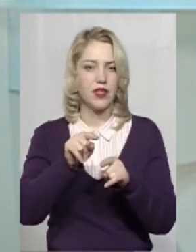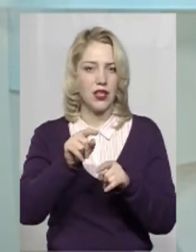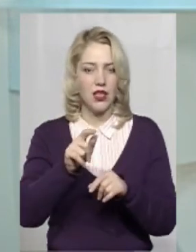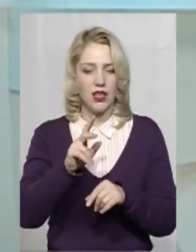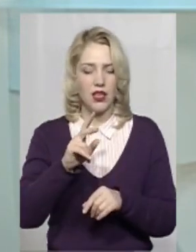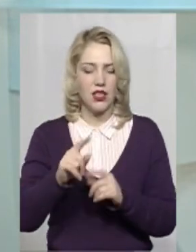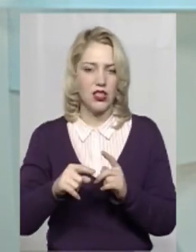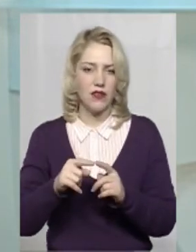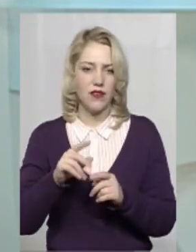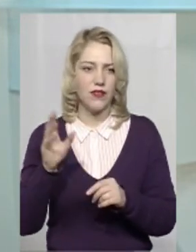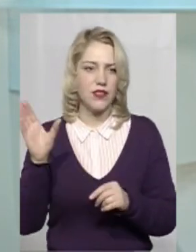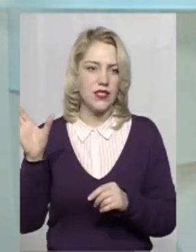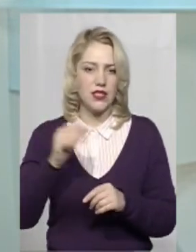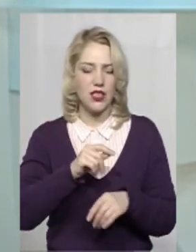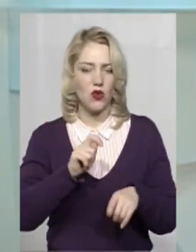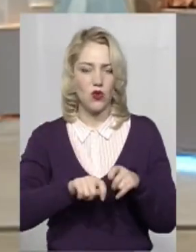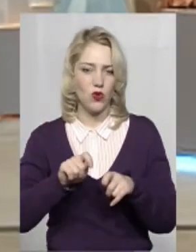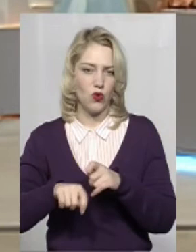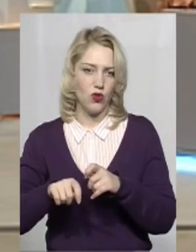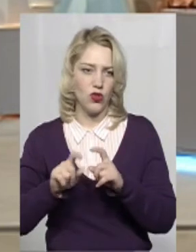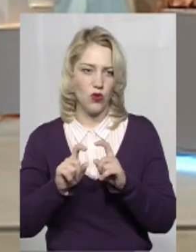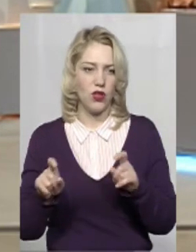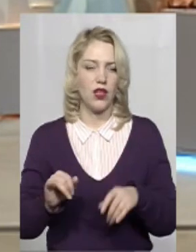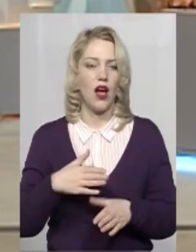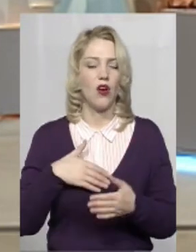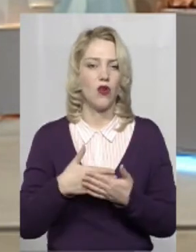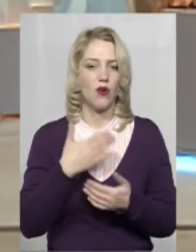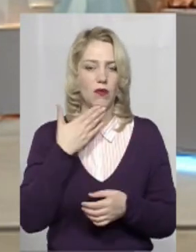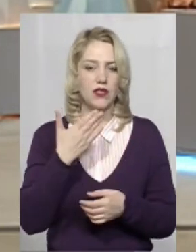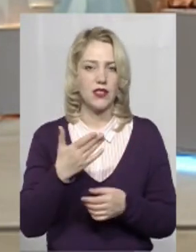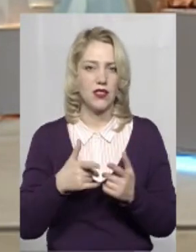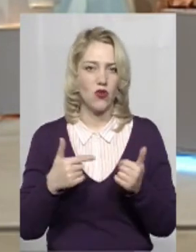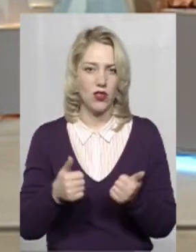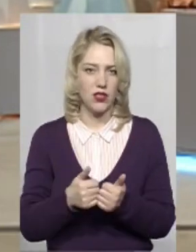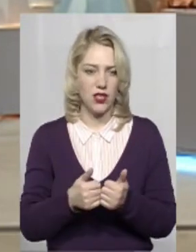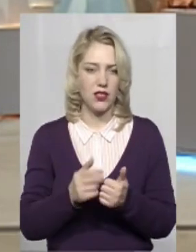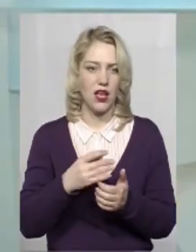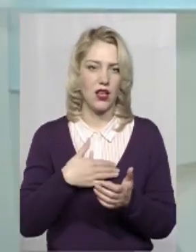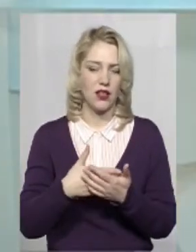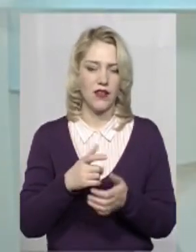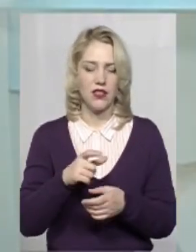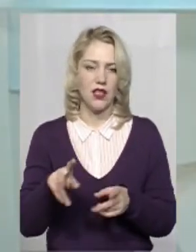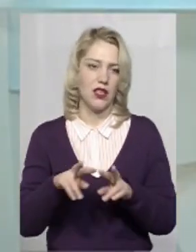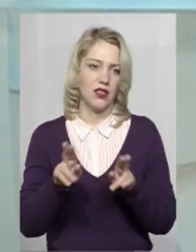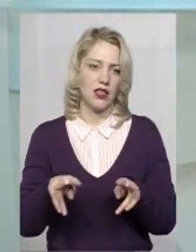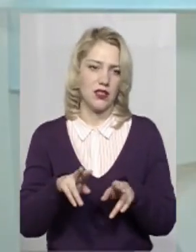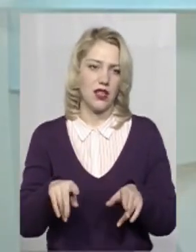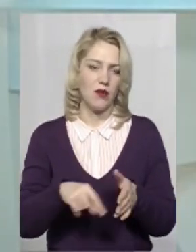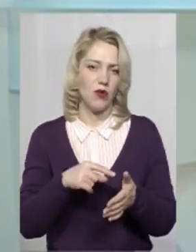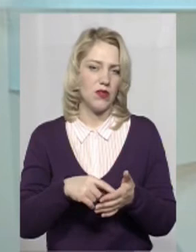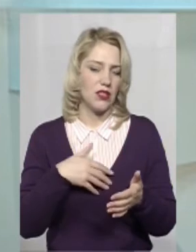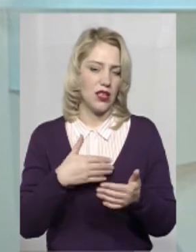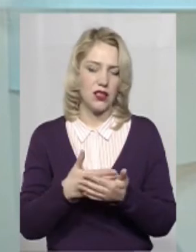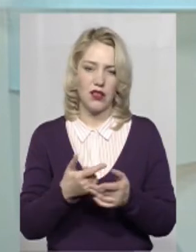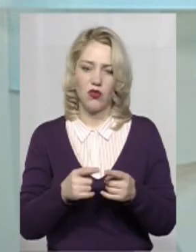лупу, всі проохоронні-контролюючі органи. Громадські організації, активісти. Так само, місто